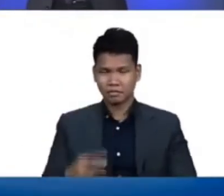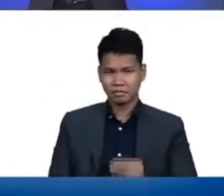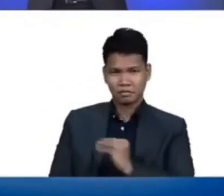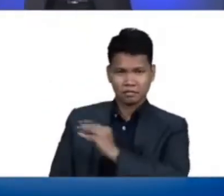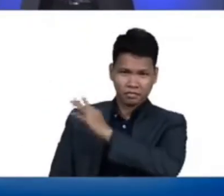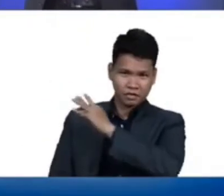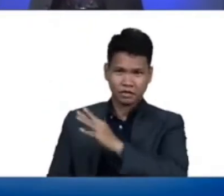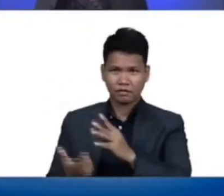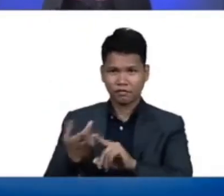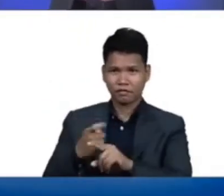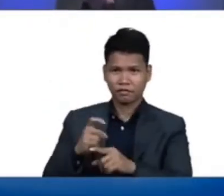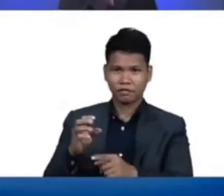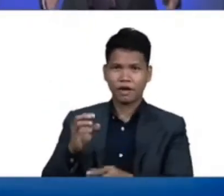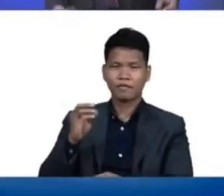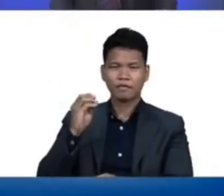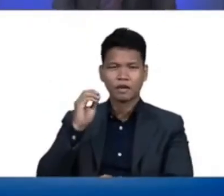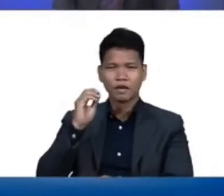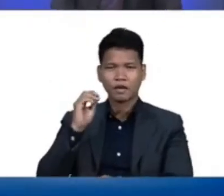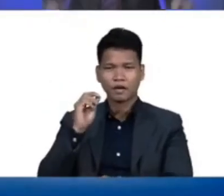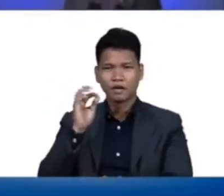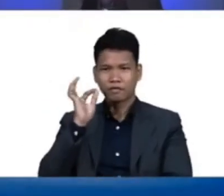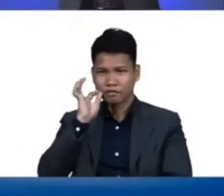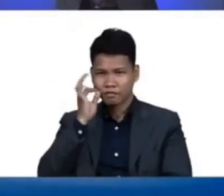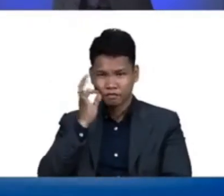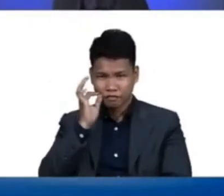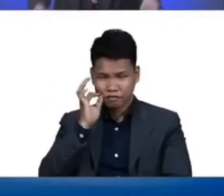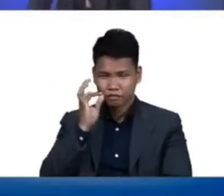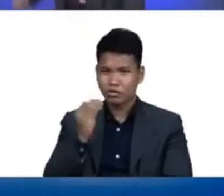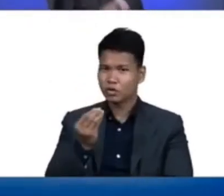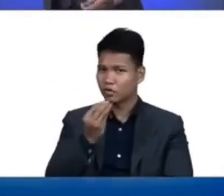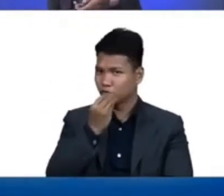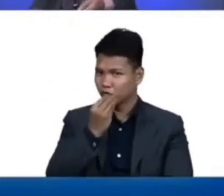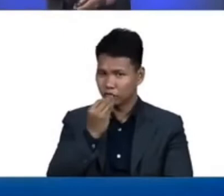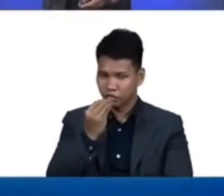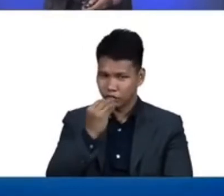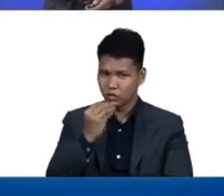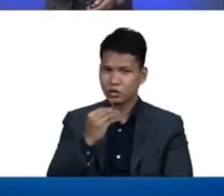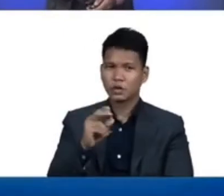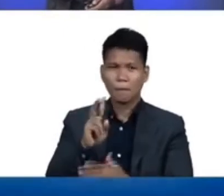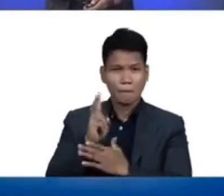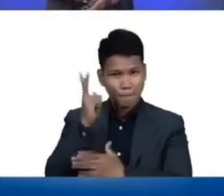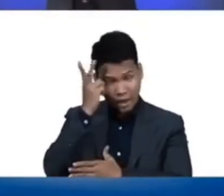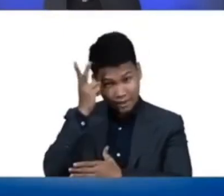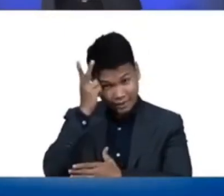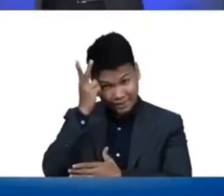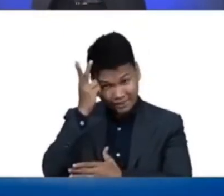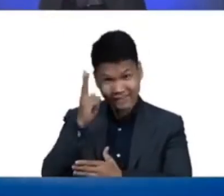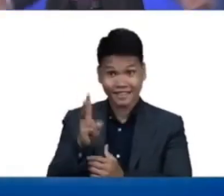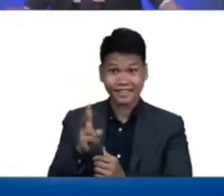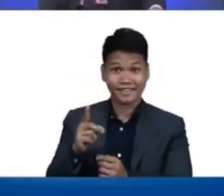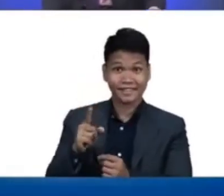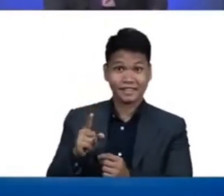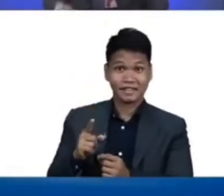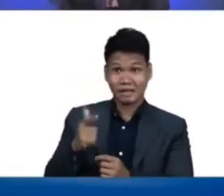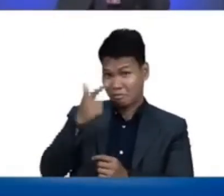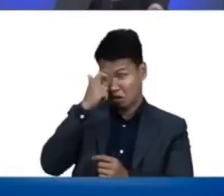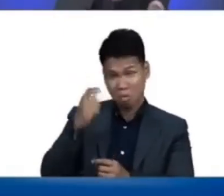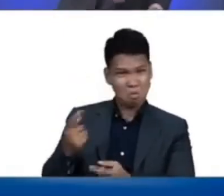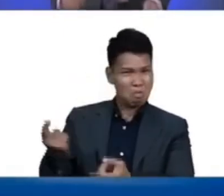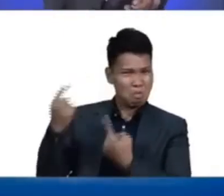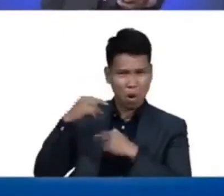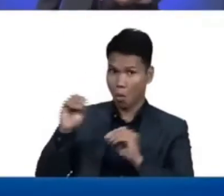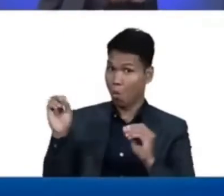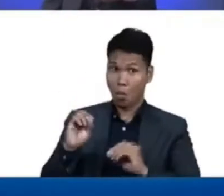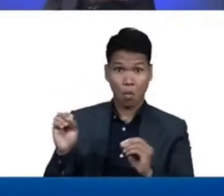pagkain ng galing sa tanim o galing sa gulay at prutas dahil walang gulay at prutas